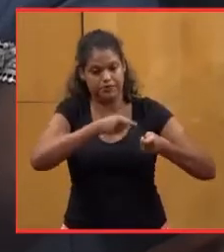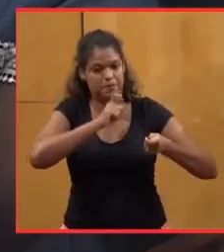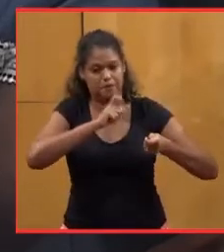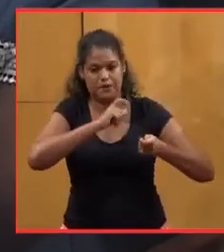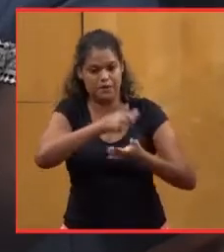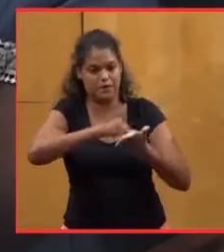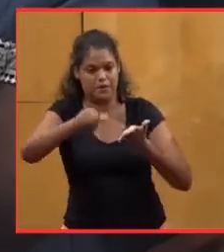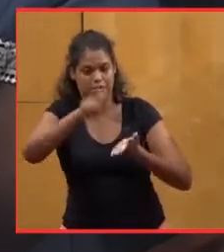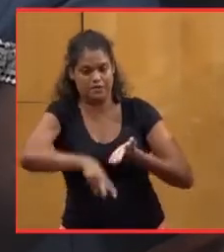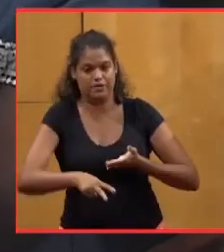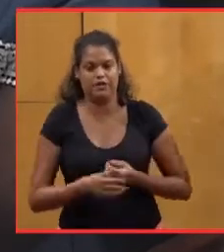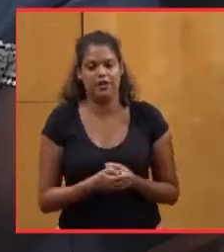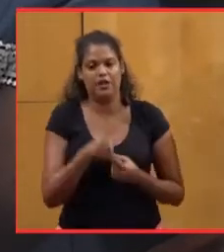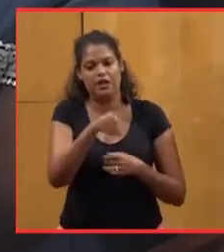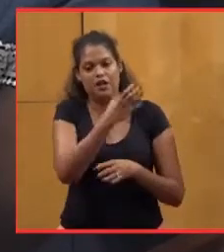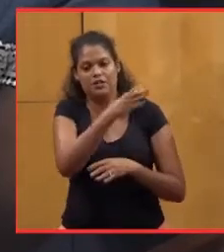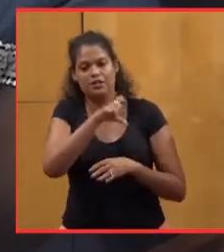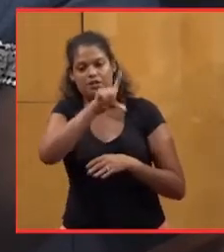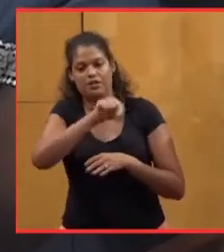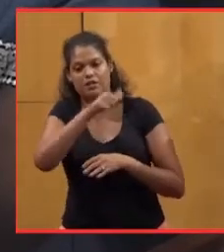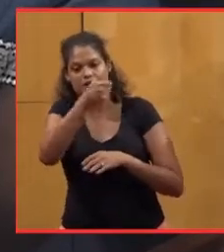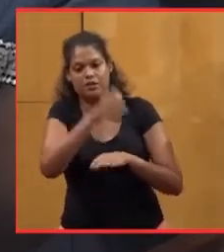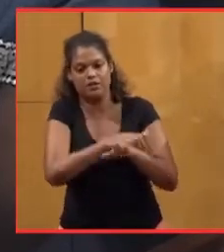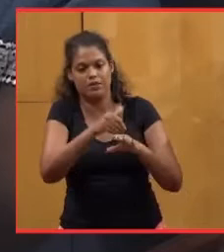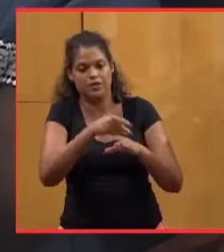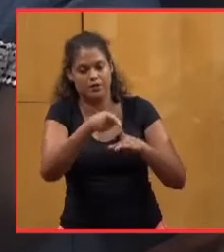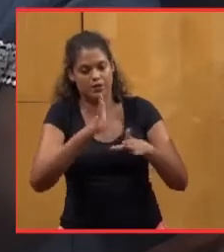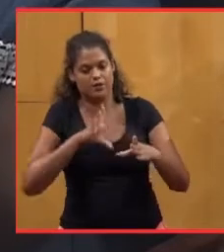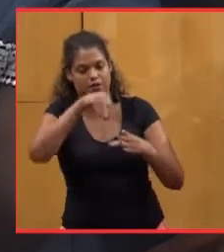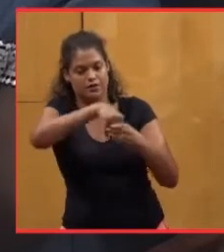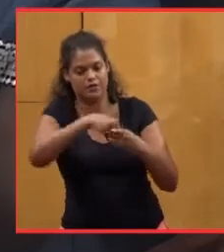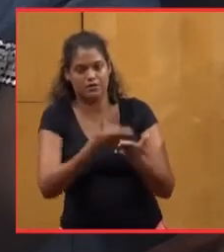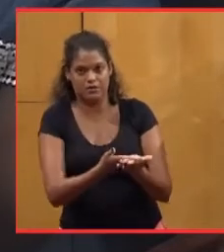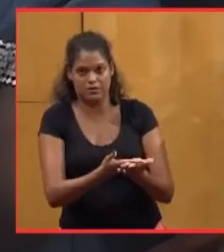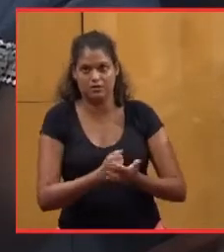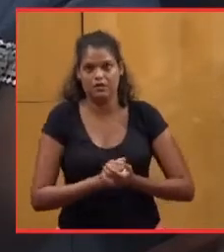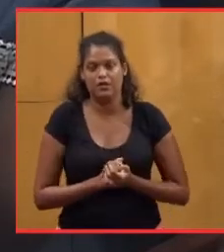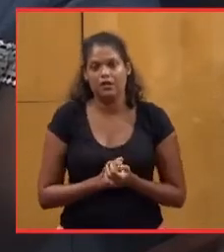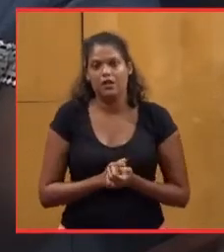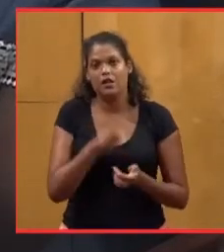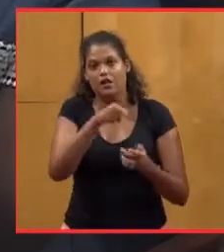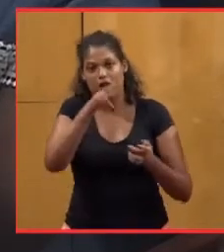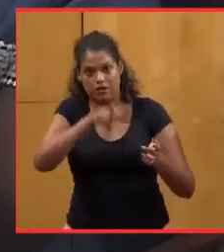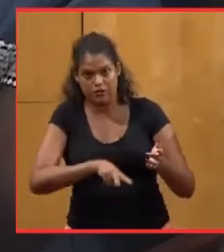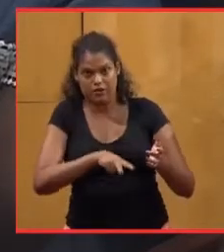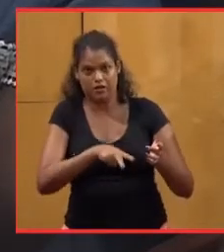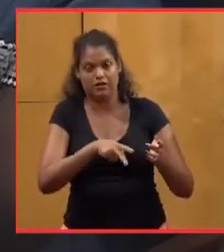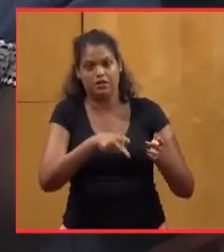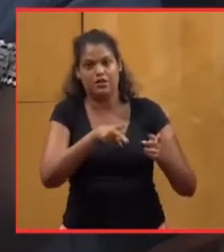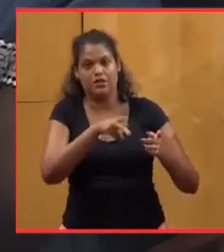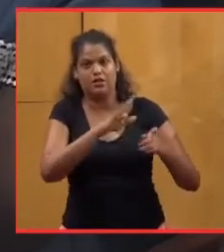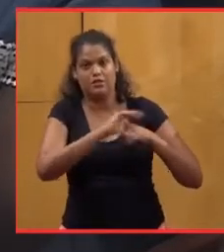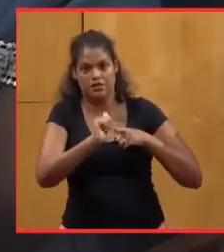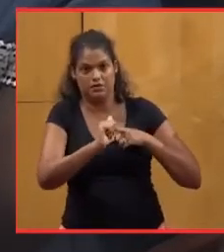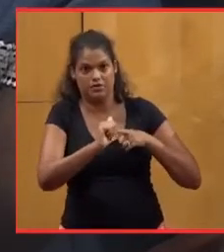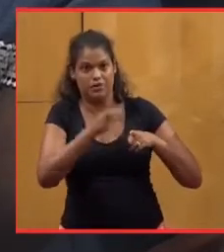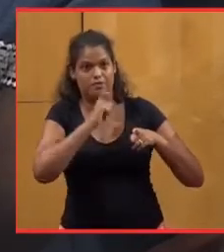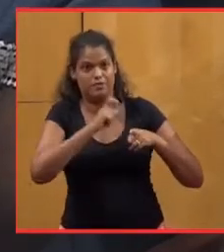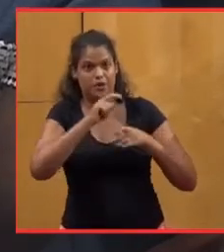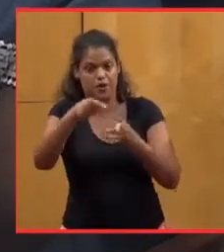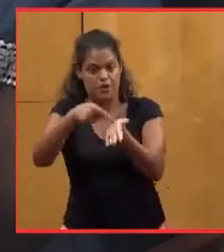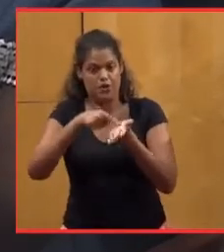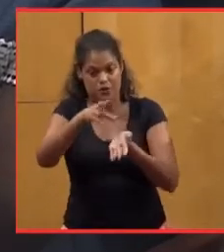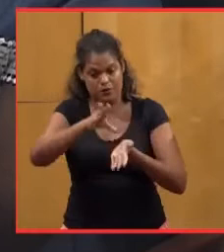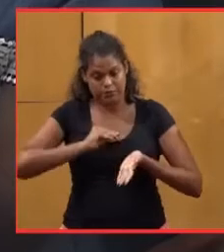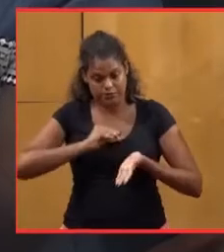réellement. C'est près de 121 millions d'euros d'investissement, réellement et effectivement réalisé, mais non recouvré.'est